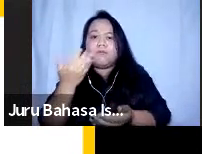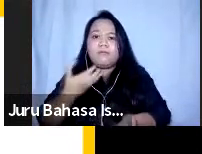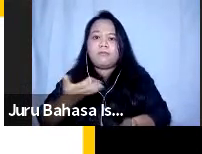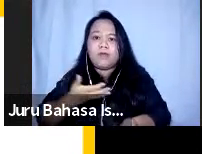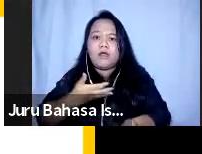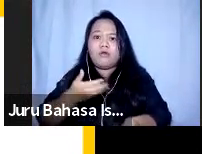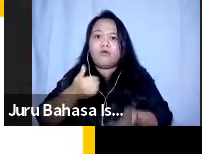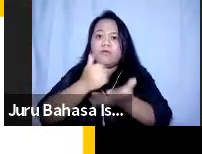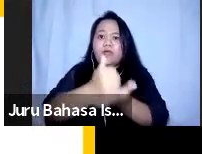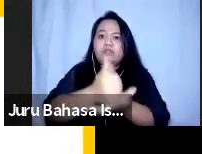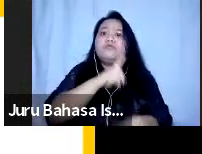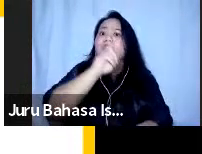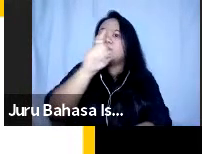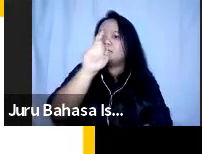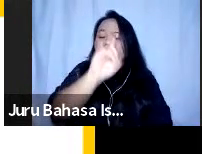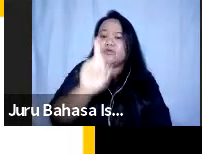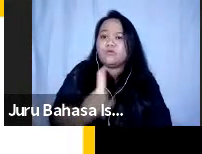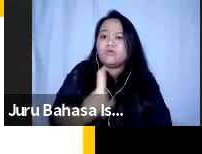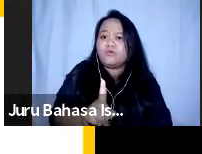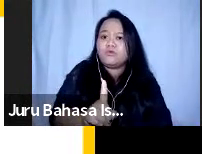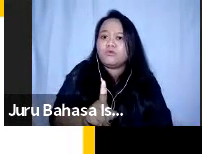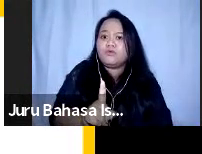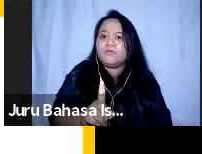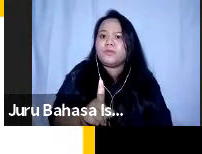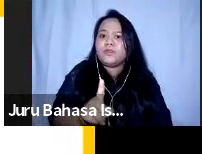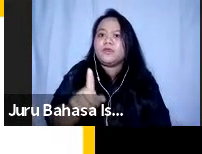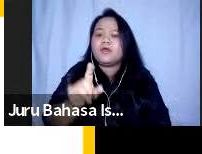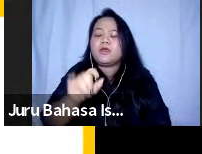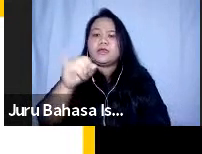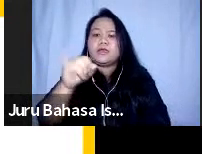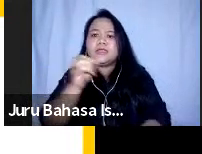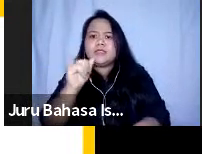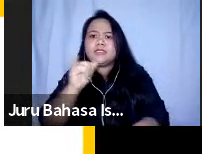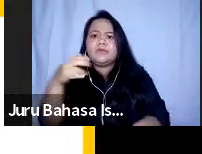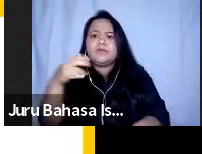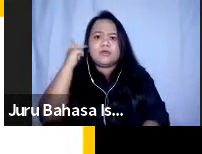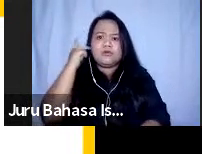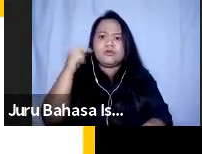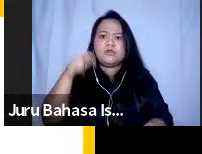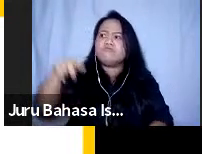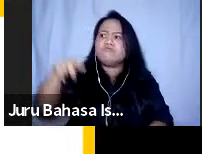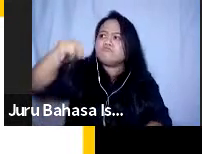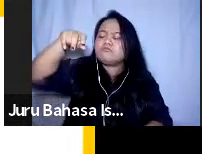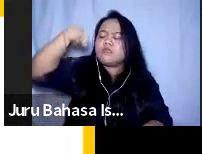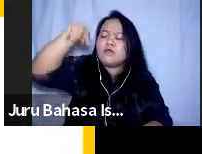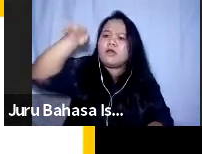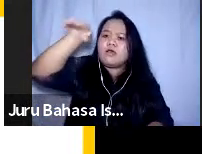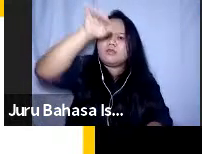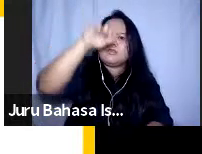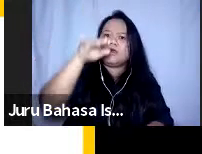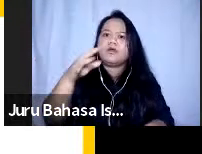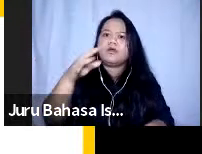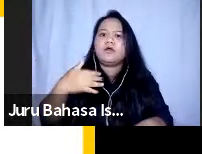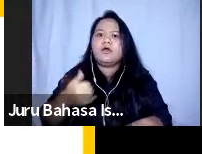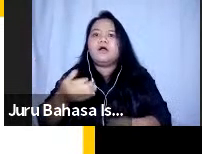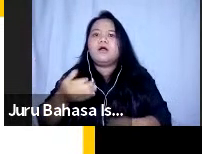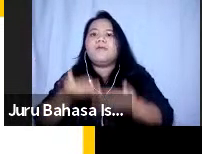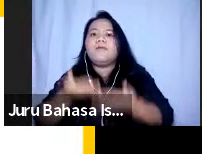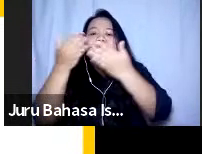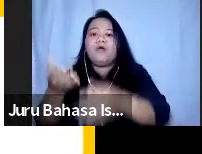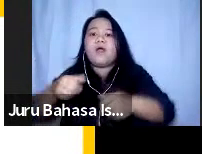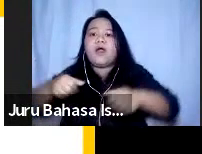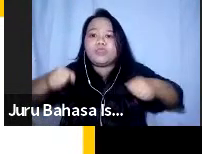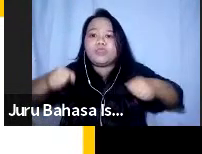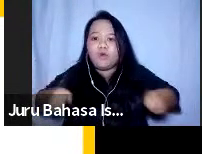atau kemudian bertanya dahulu bisa jadi seperti saya ketika naik tangga memang saya butuh teman yang membawakan tongkat saya